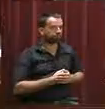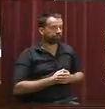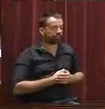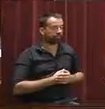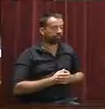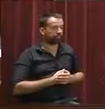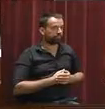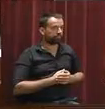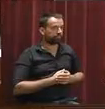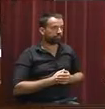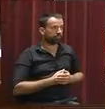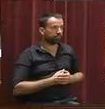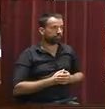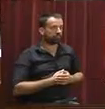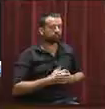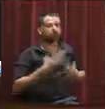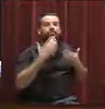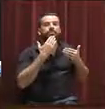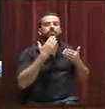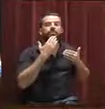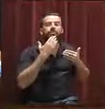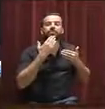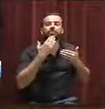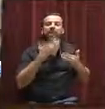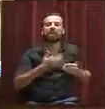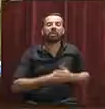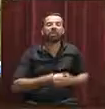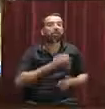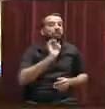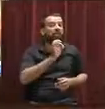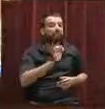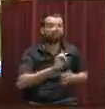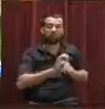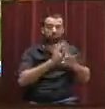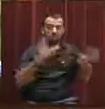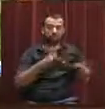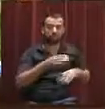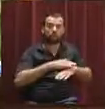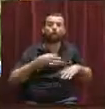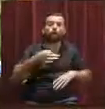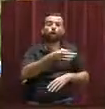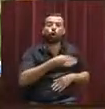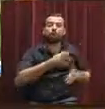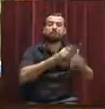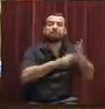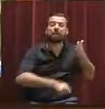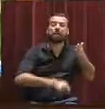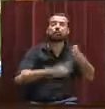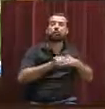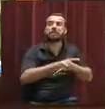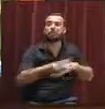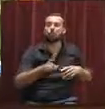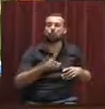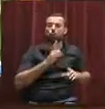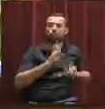Té la paraula la senyora presidenta de Govern. Gràcies, senyora presidenta. Efectivament, senyora Camargo, i a per aclarir, el govern no posa ni lleve una sanció ni lleve un